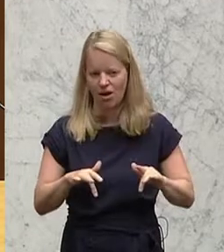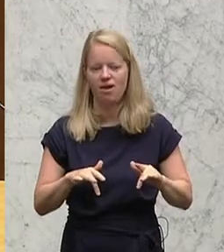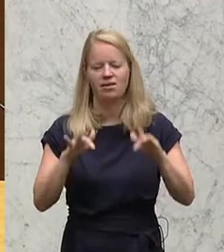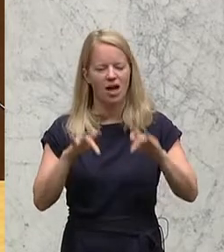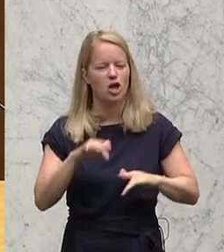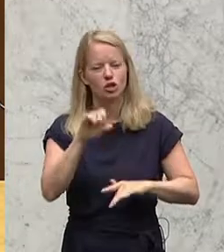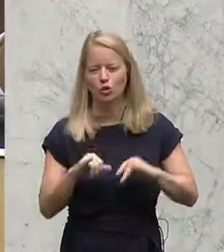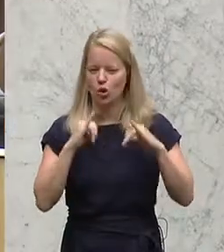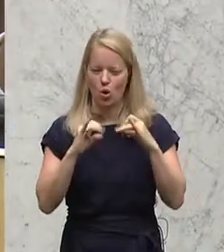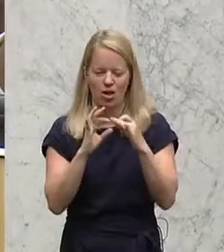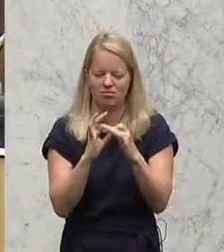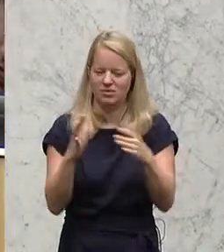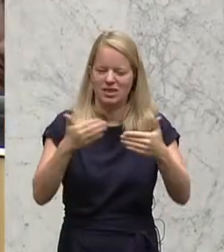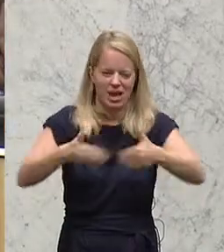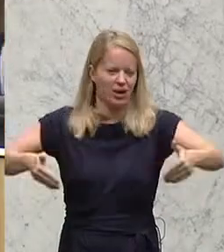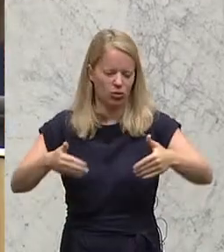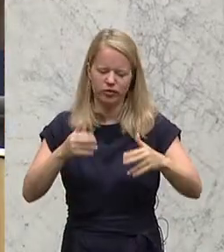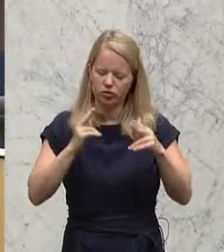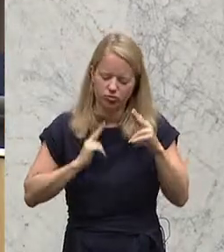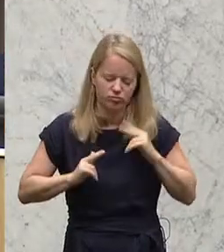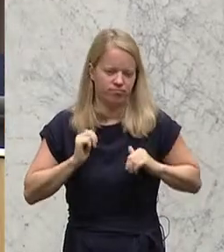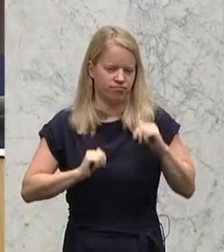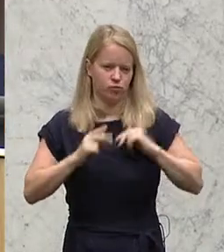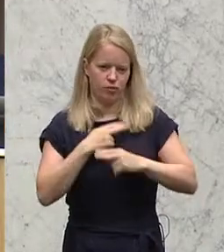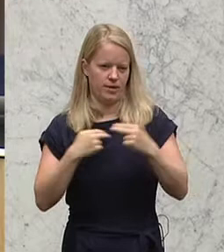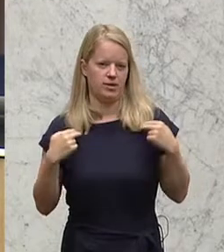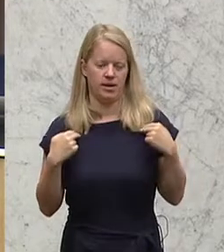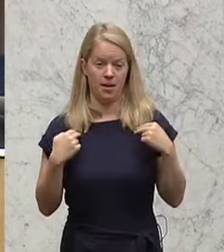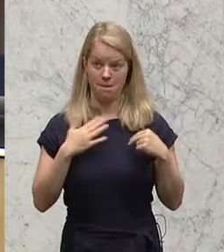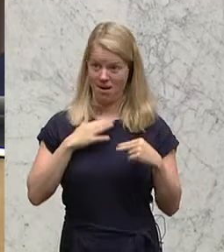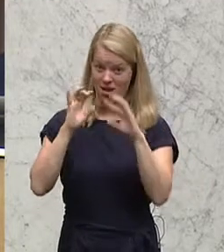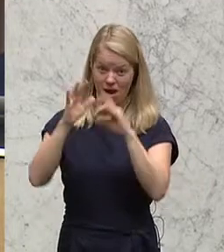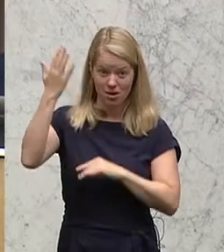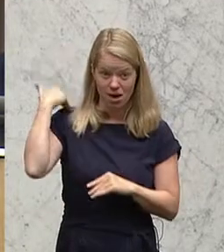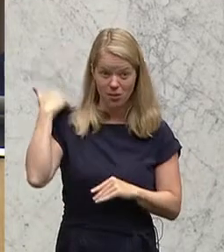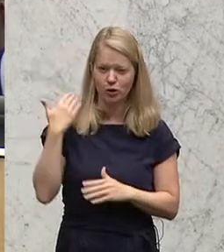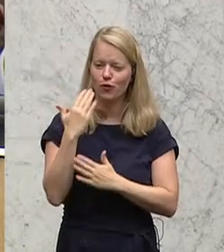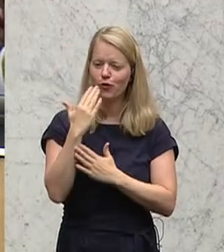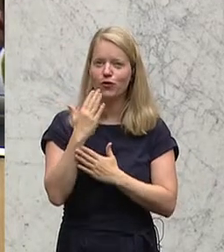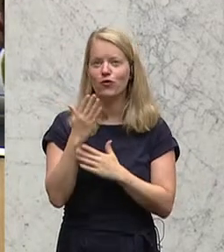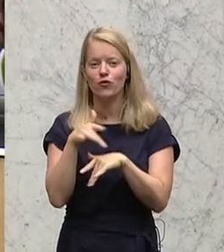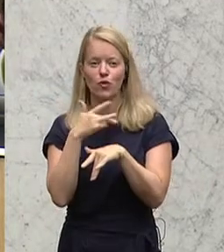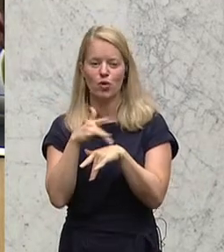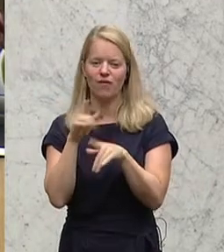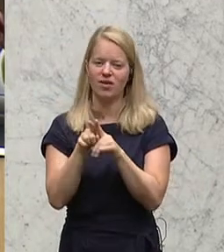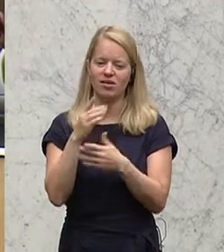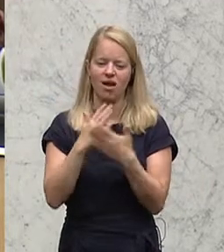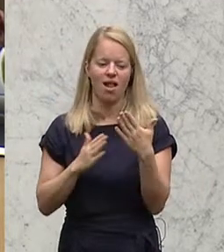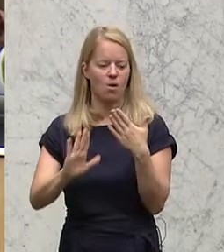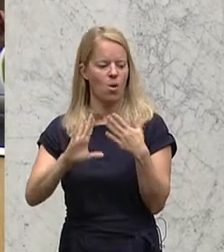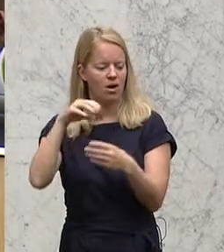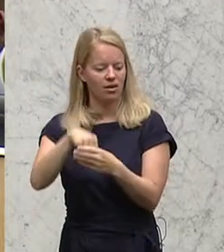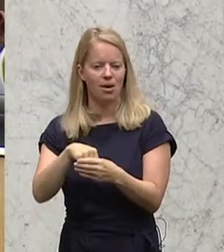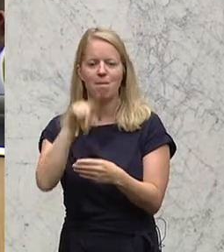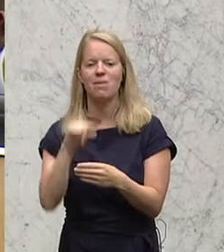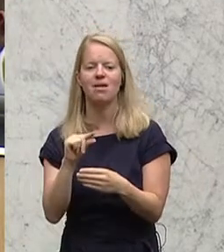ungerechten Abschnitten. Und dieser, mein Lehrer, hat sich gefühlt als Teil einer unterdrückten Minderheit. Und dieses Gefühl